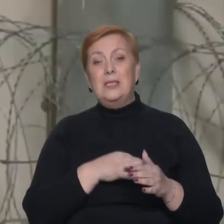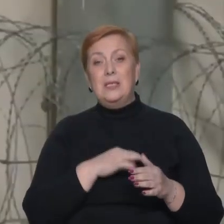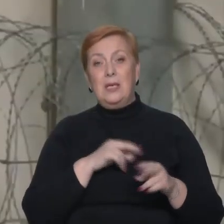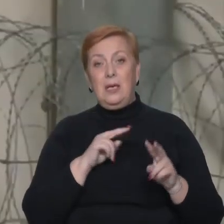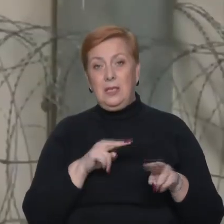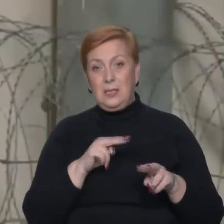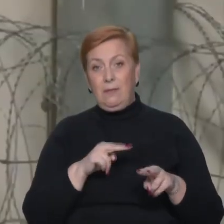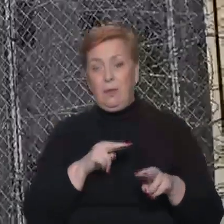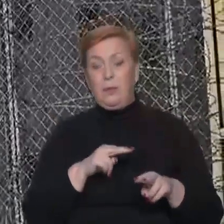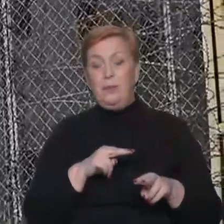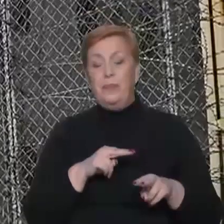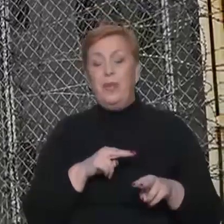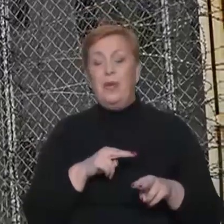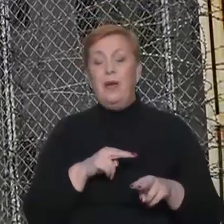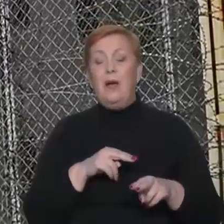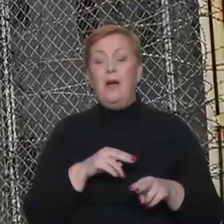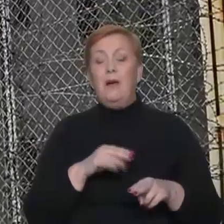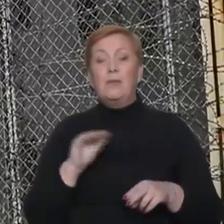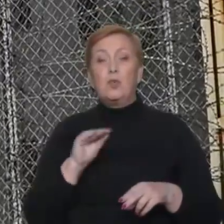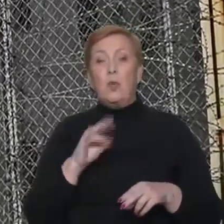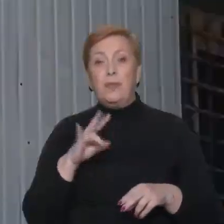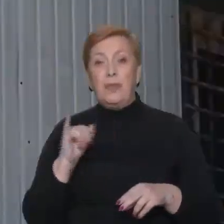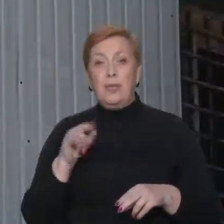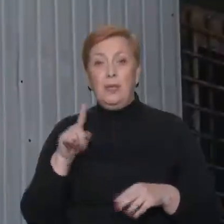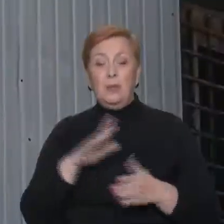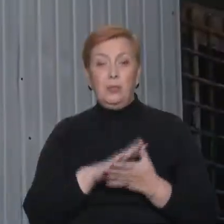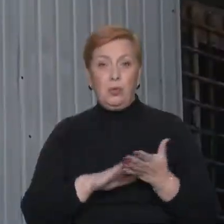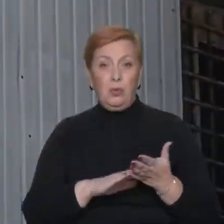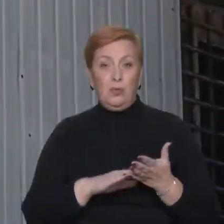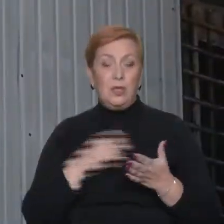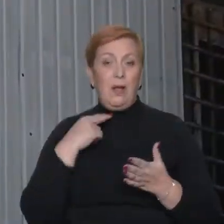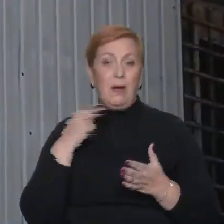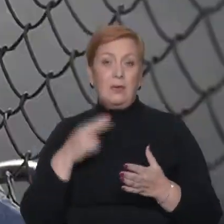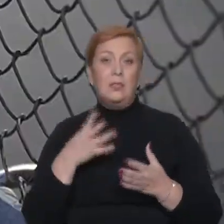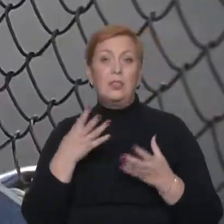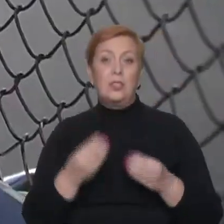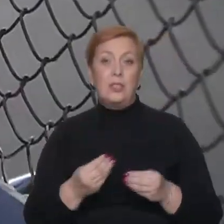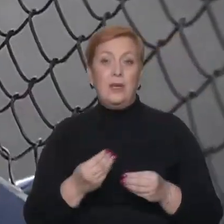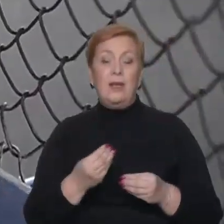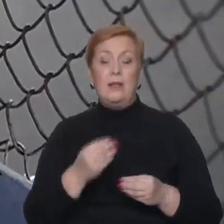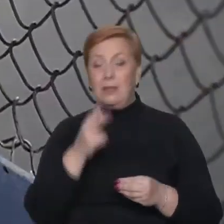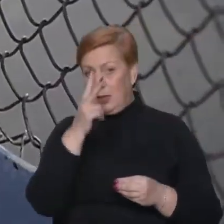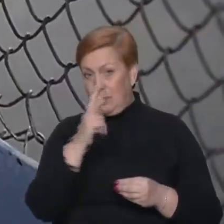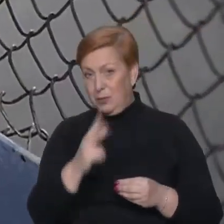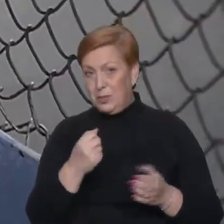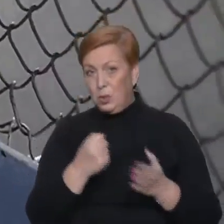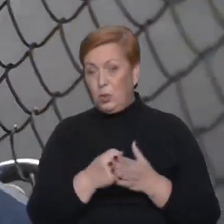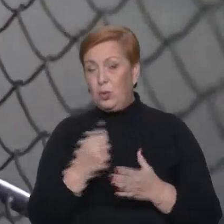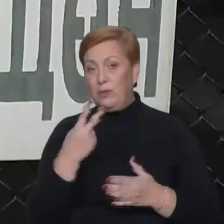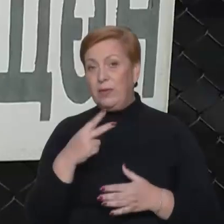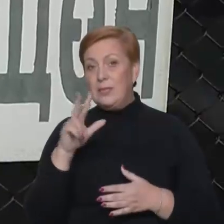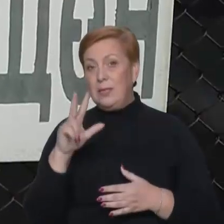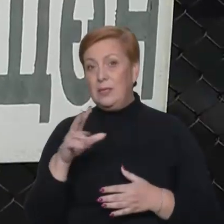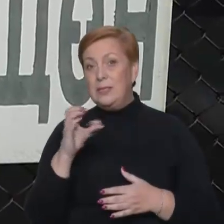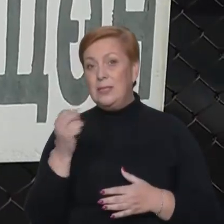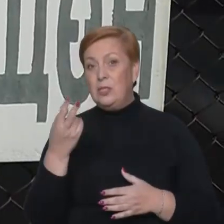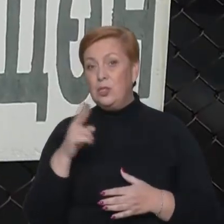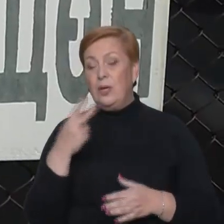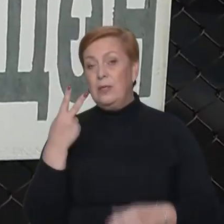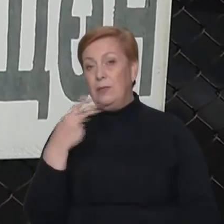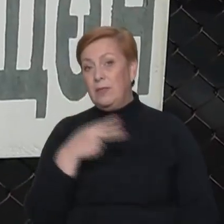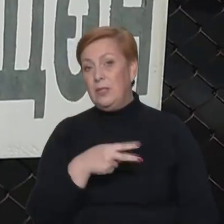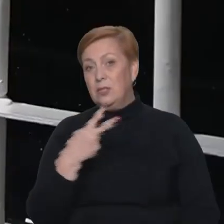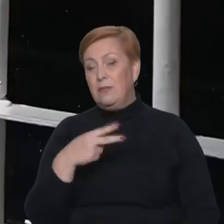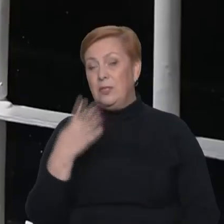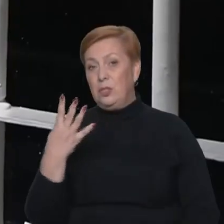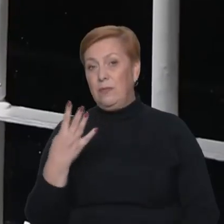сізону номер два. У жовтні окупаційний суд продовжив їм арешт ще на три місяці, до 23 січня 2024 року.